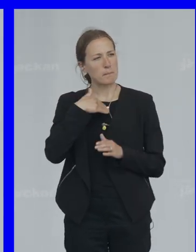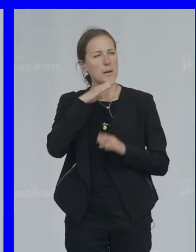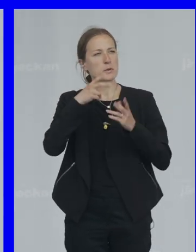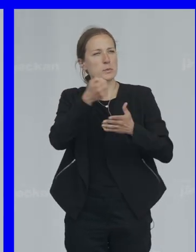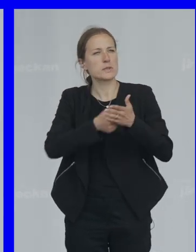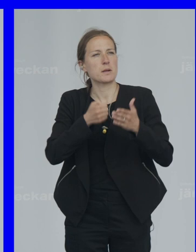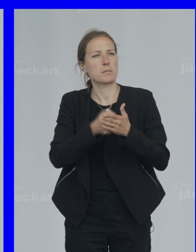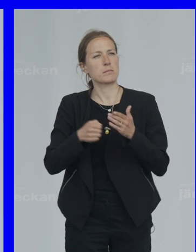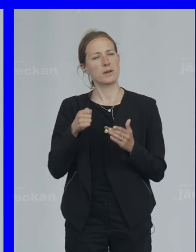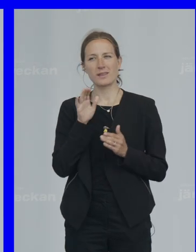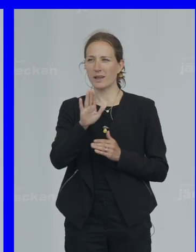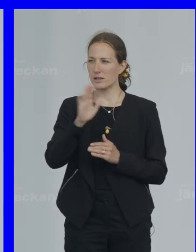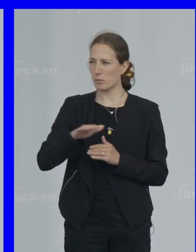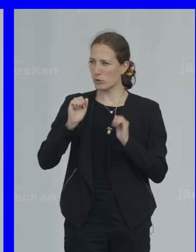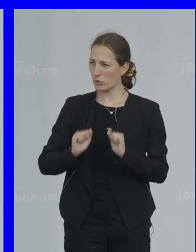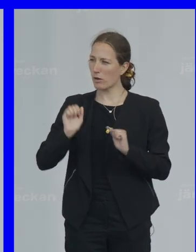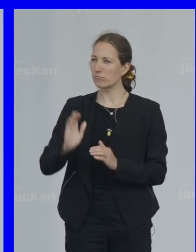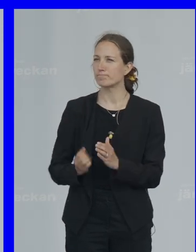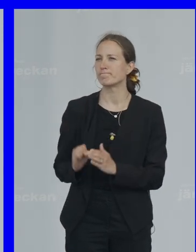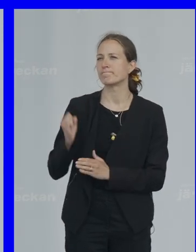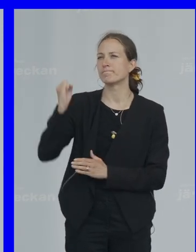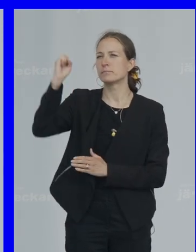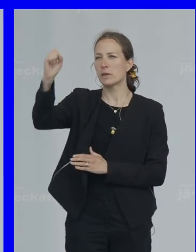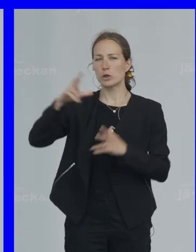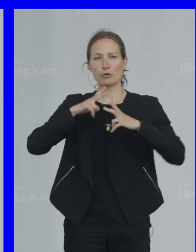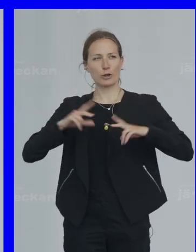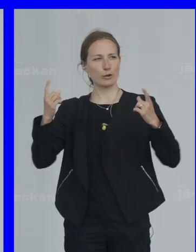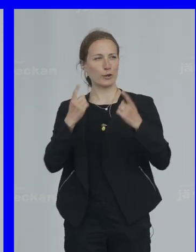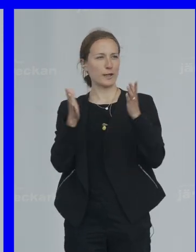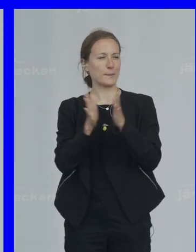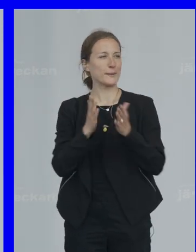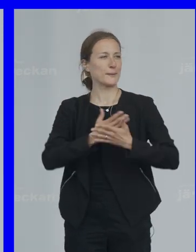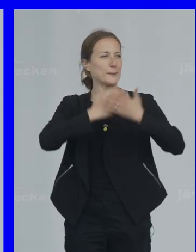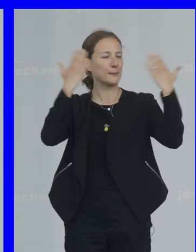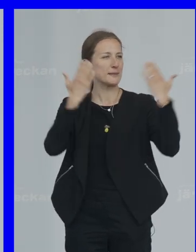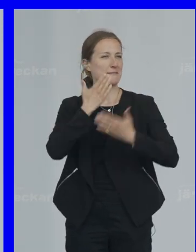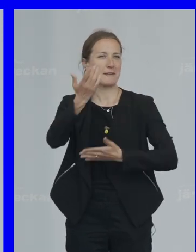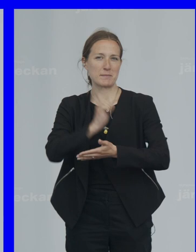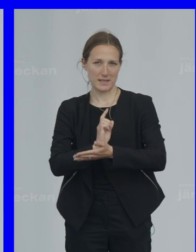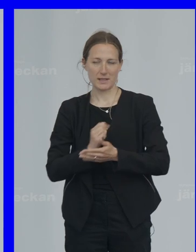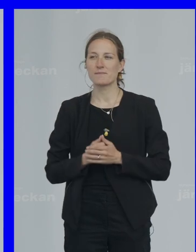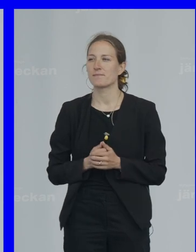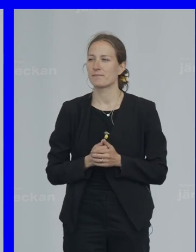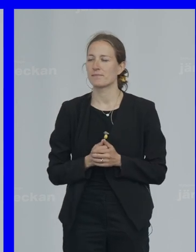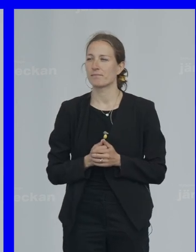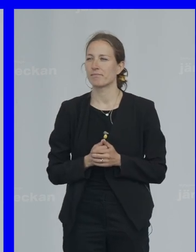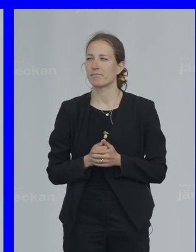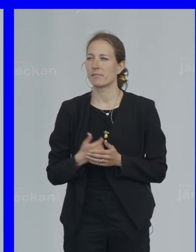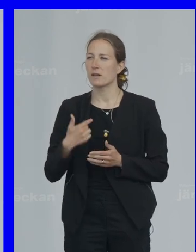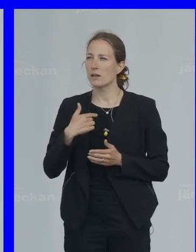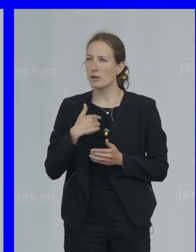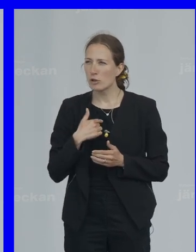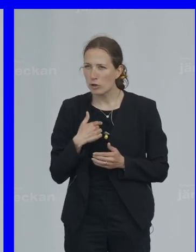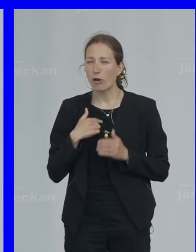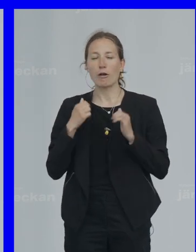växa upp Trygga Och lyckliga Med en ljus framtid Jag kommer gladeligen Att